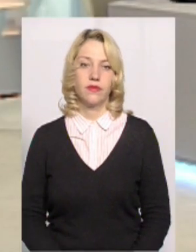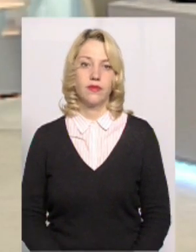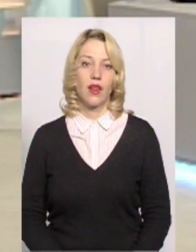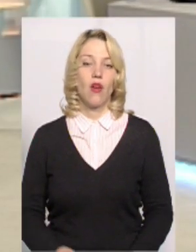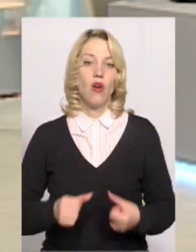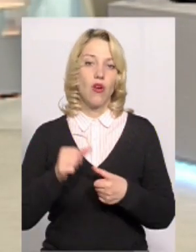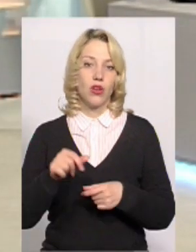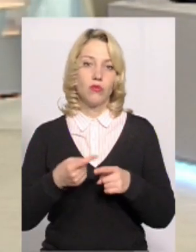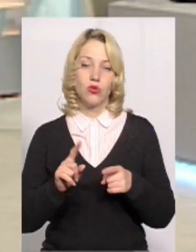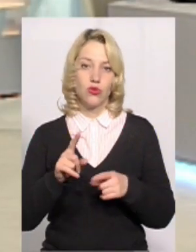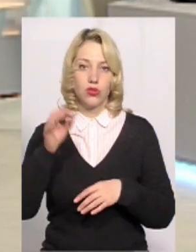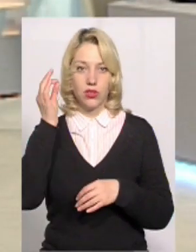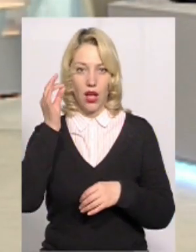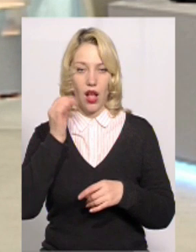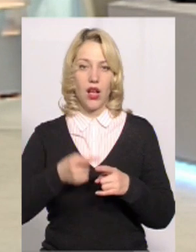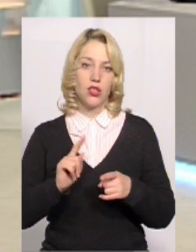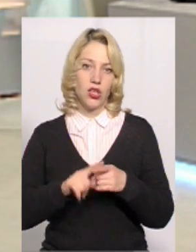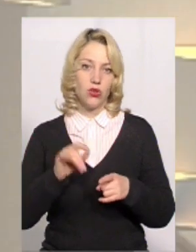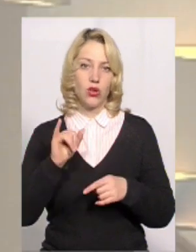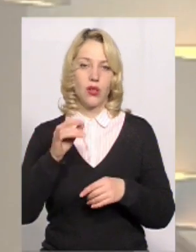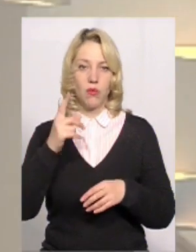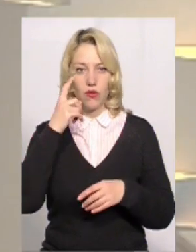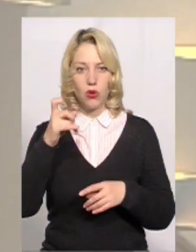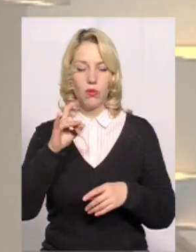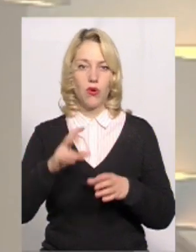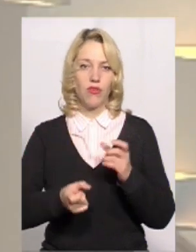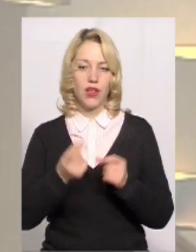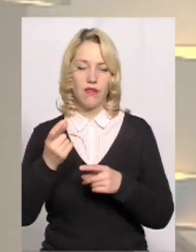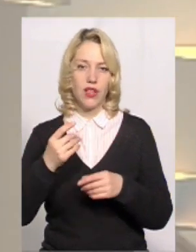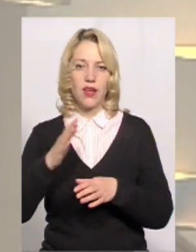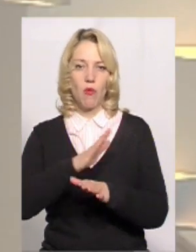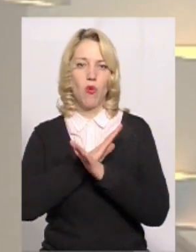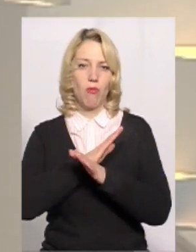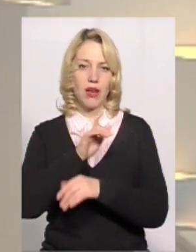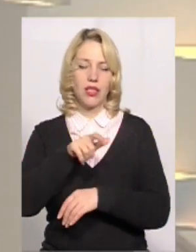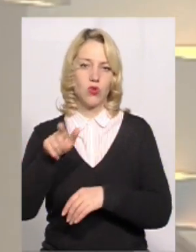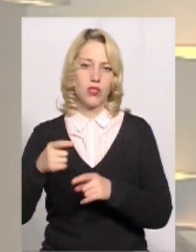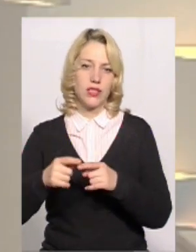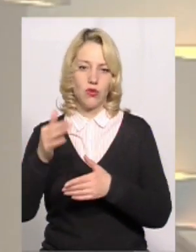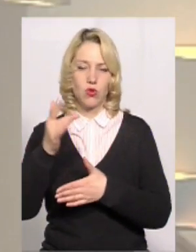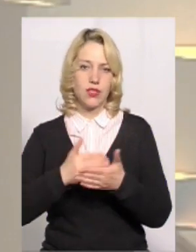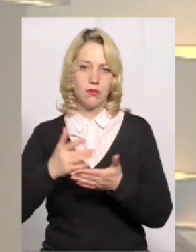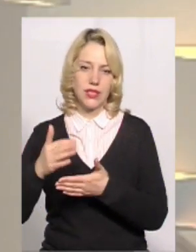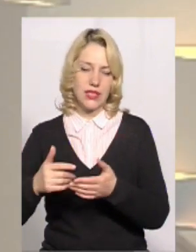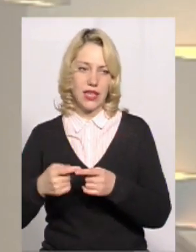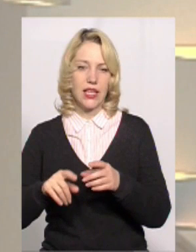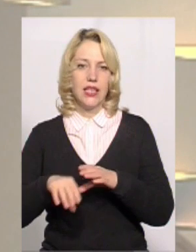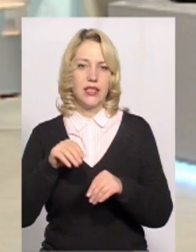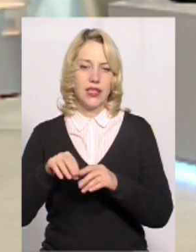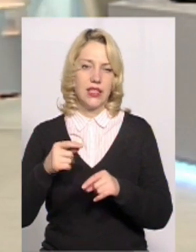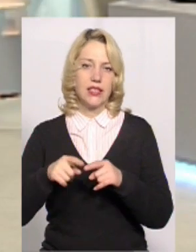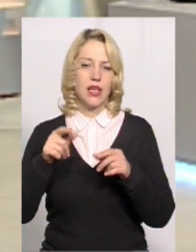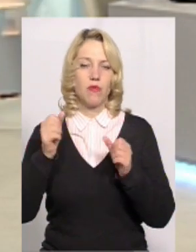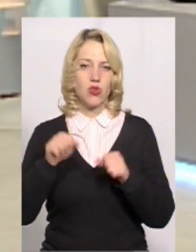Ну, окрім що згаданого, в опорі повідомили ще про виявлення померлих осіб у списках виборців, ідяче про дві дільниці. Пані Альоно,